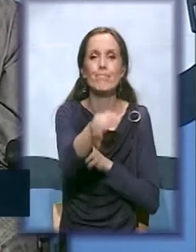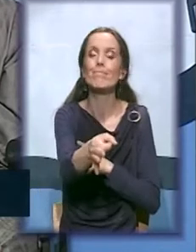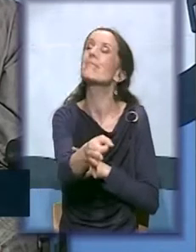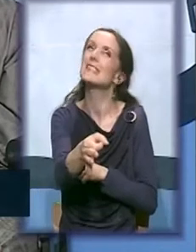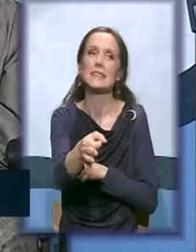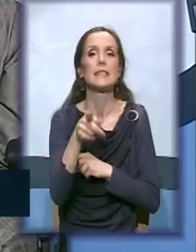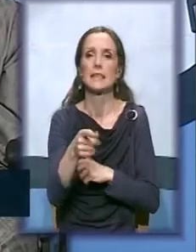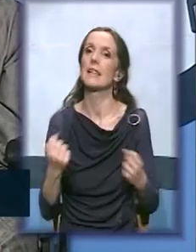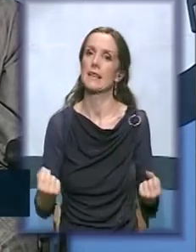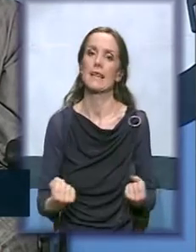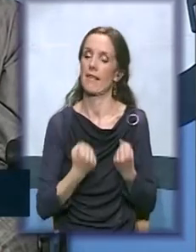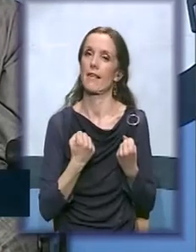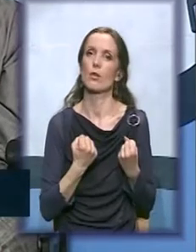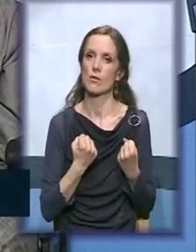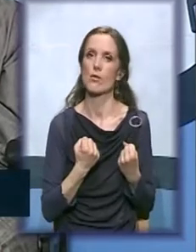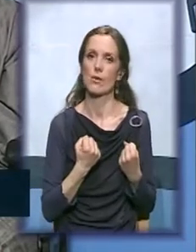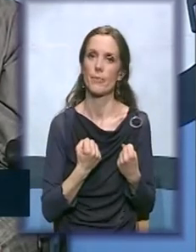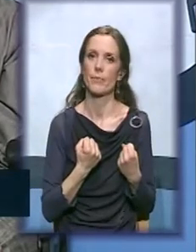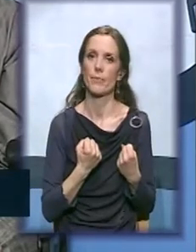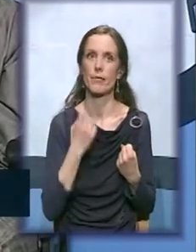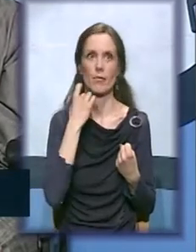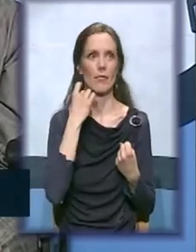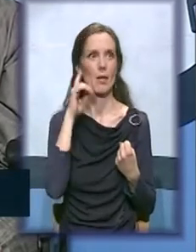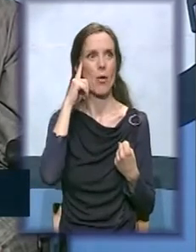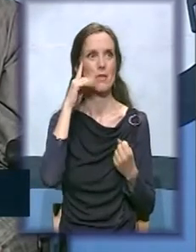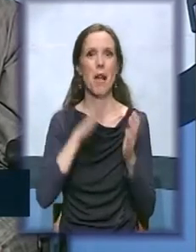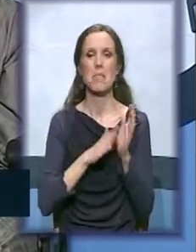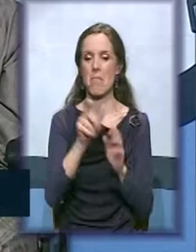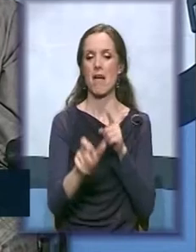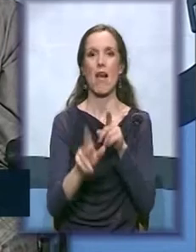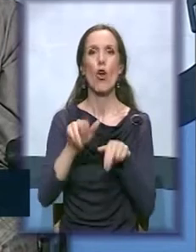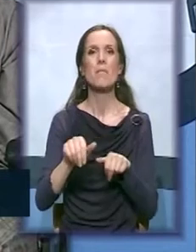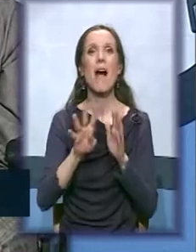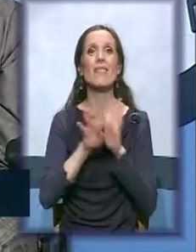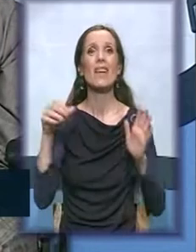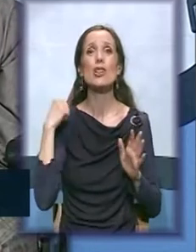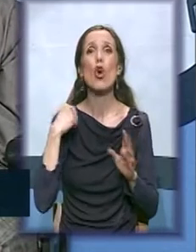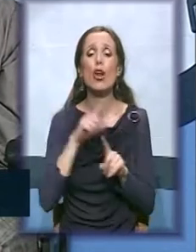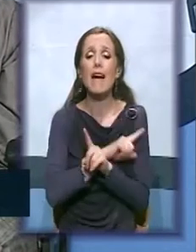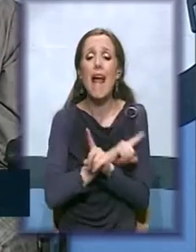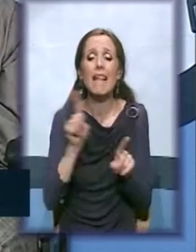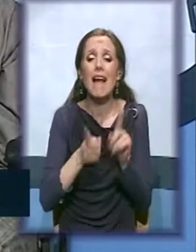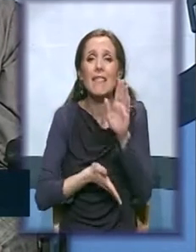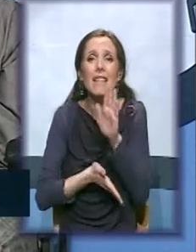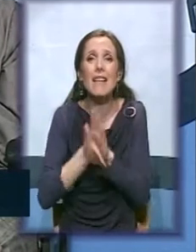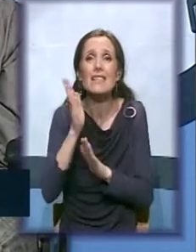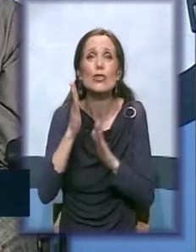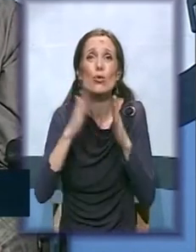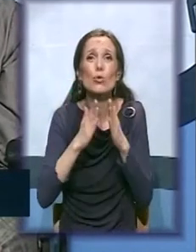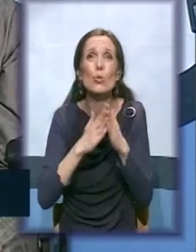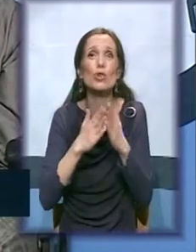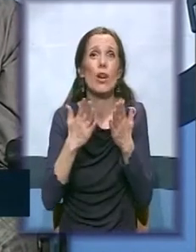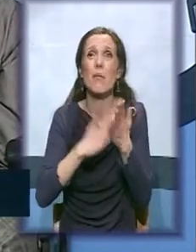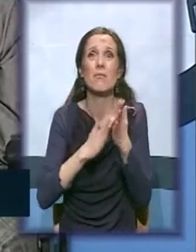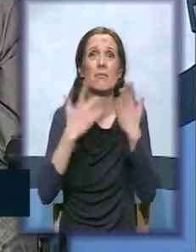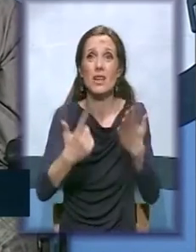to jako teška prečla. Onda kad pomni se da neko ima 19 godina, a nije iz kuće izašlao 7-8, onda je to jako